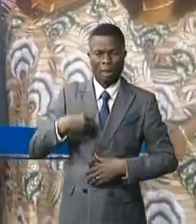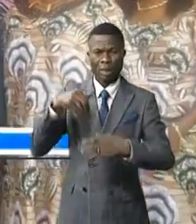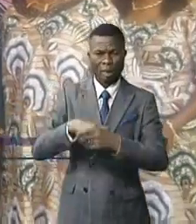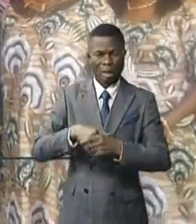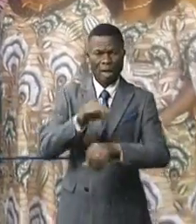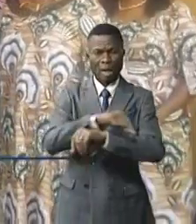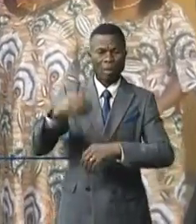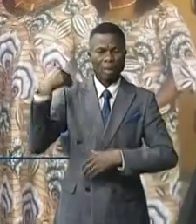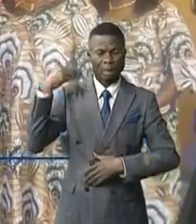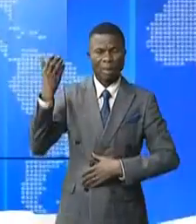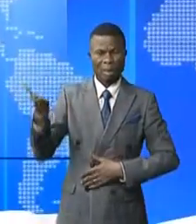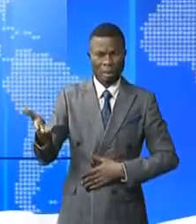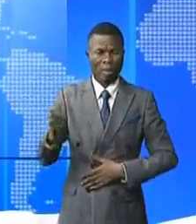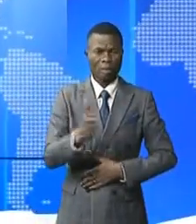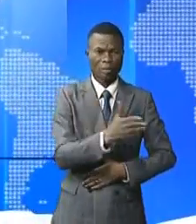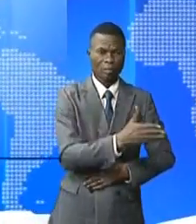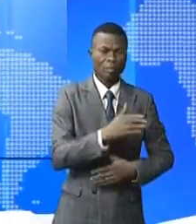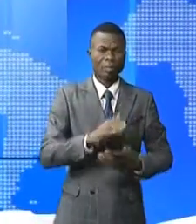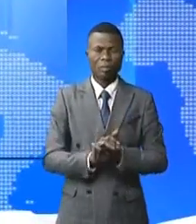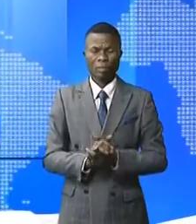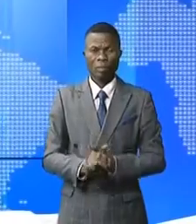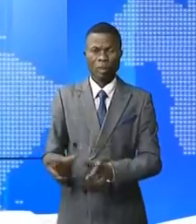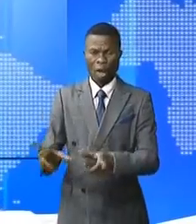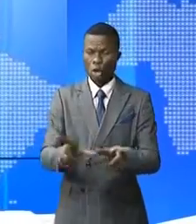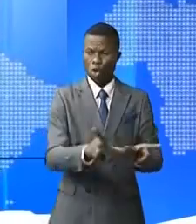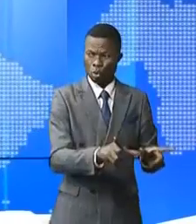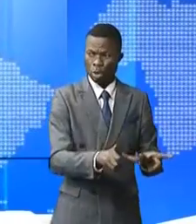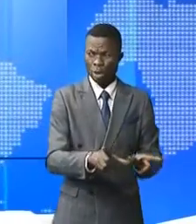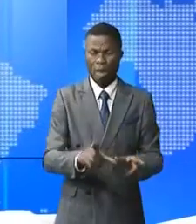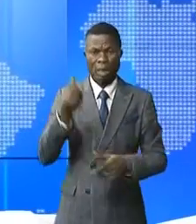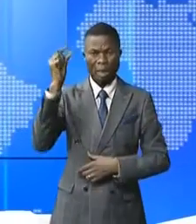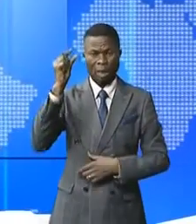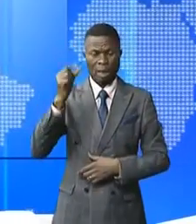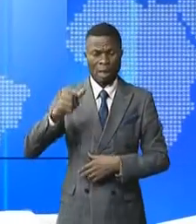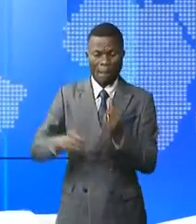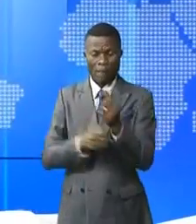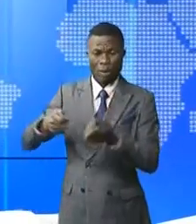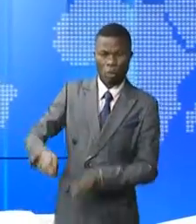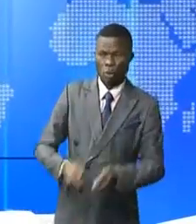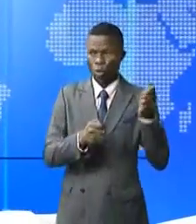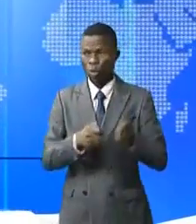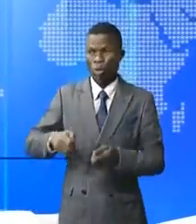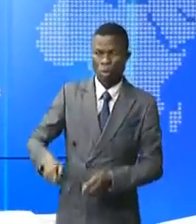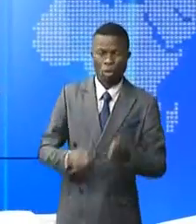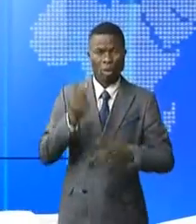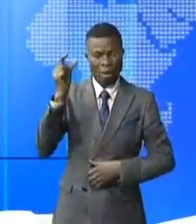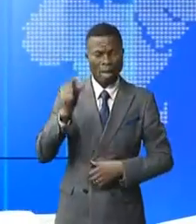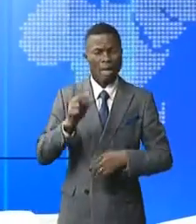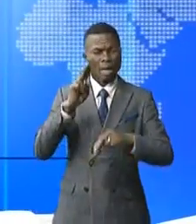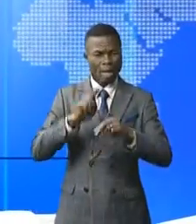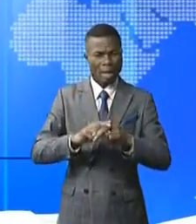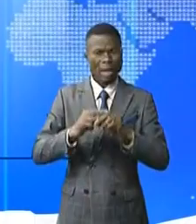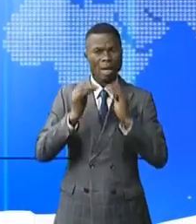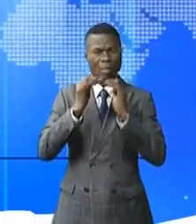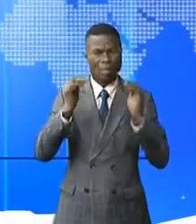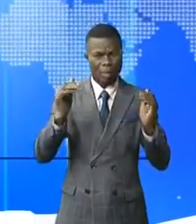sein des institutions du pays. Au Lualaba, on parle de mines. Les craiseurs artisanaux de cette province peuvent dormir désormais